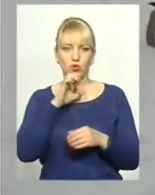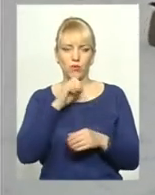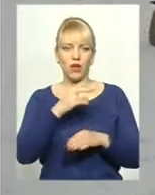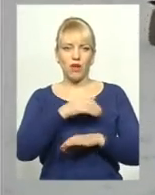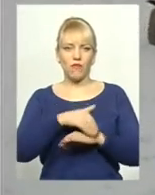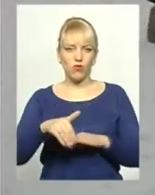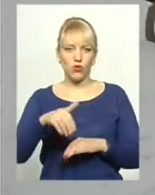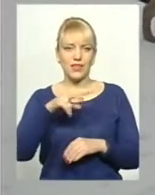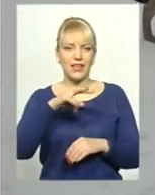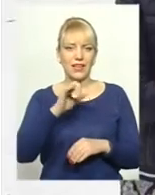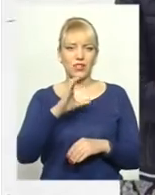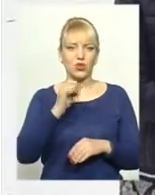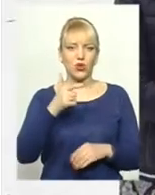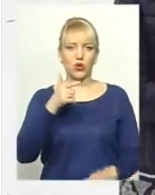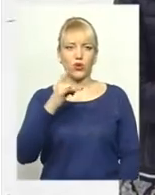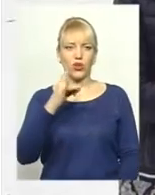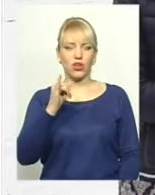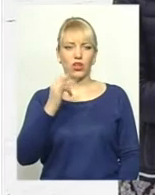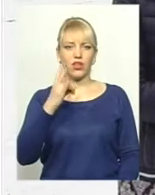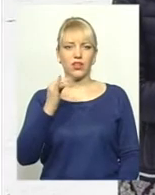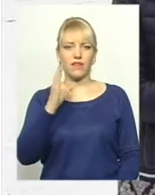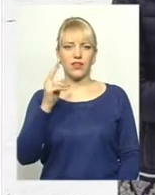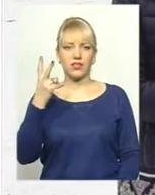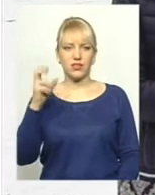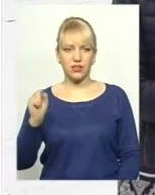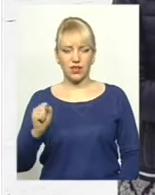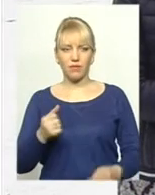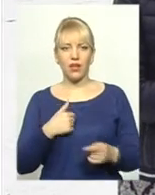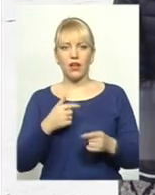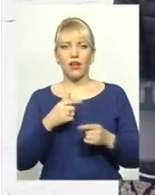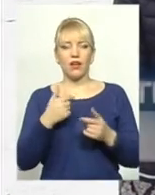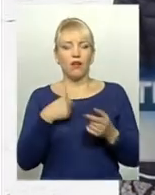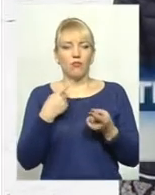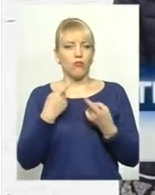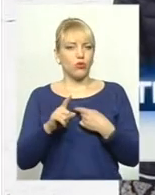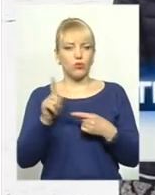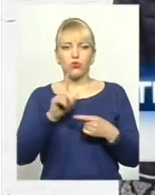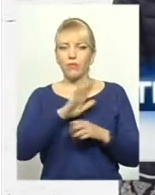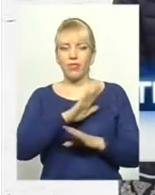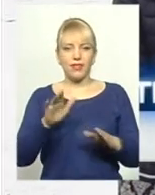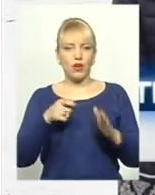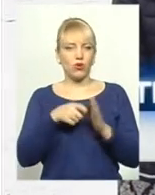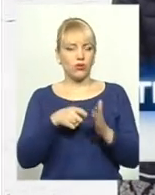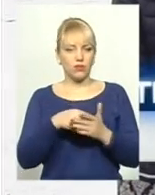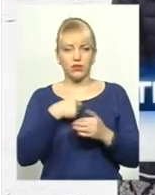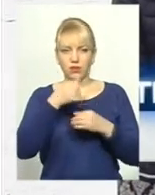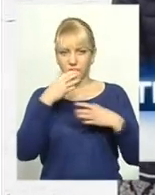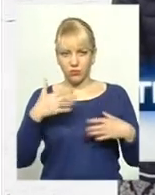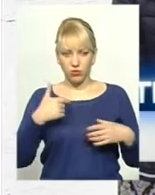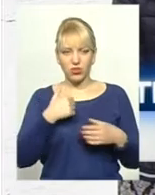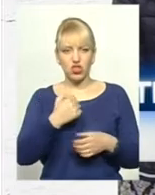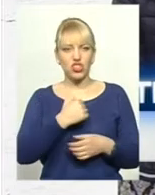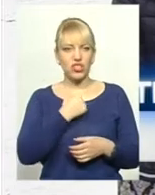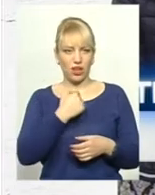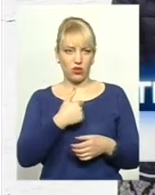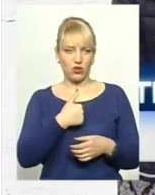що на Озерній – десятки. По-другому, щоб не кормити, я не можу. Настільки мені жалко, що я навіть не можу спати вночі,